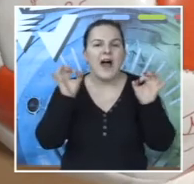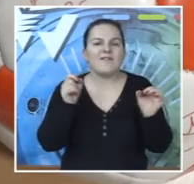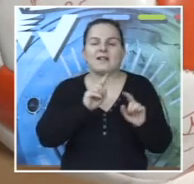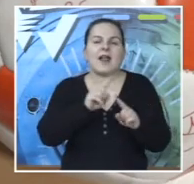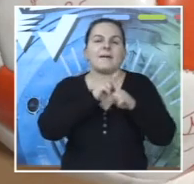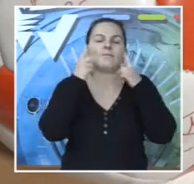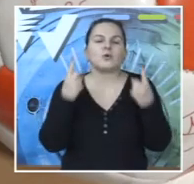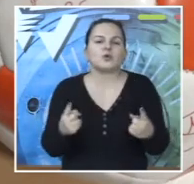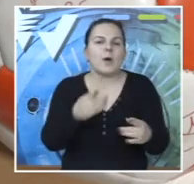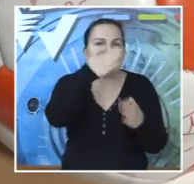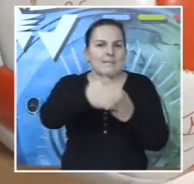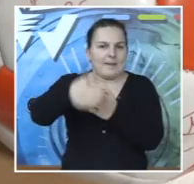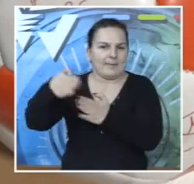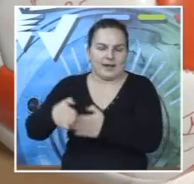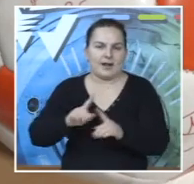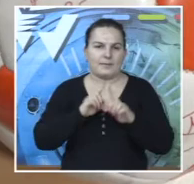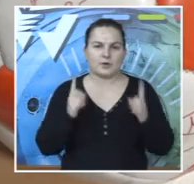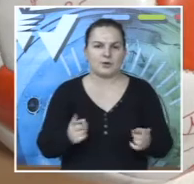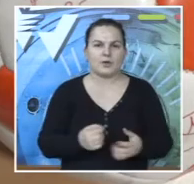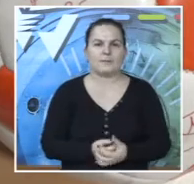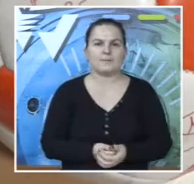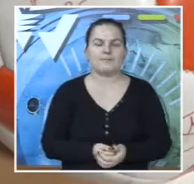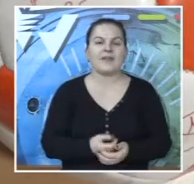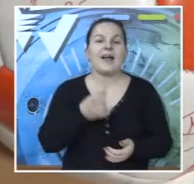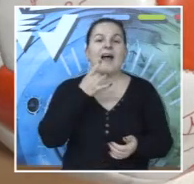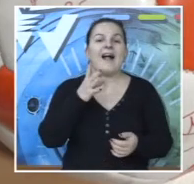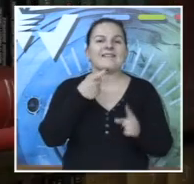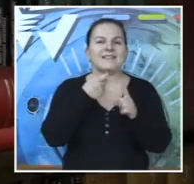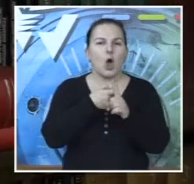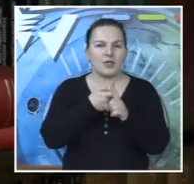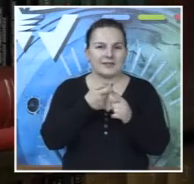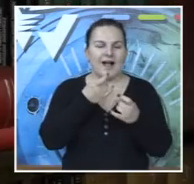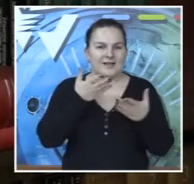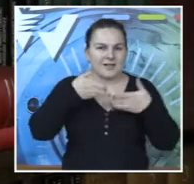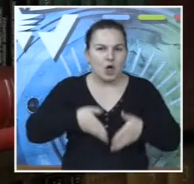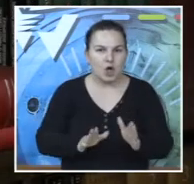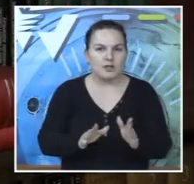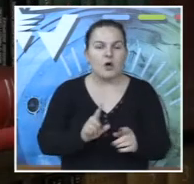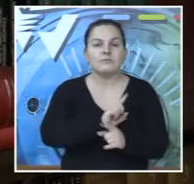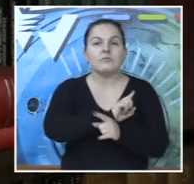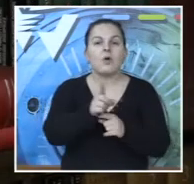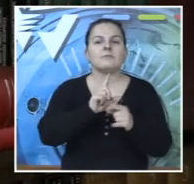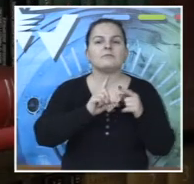usavršavanje jednostavno ne postoje prepreke. Kada se Kosta rodio,